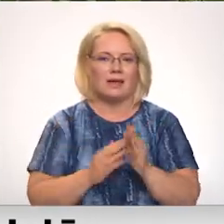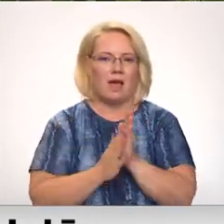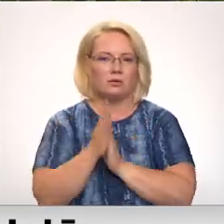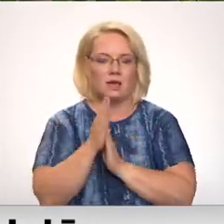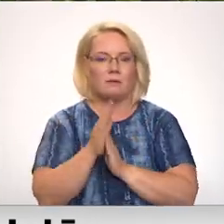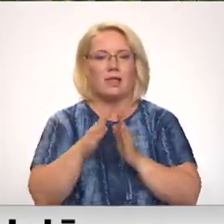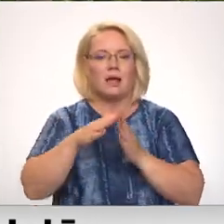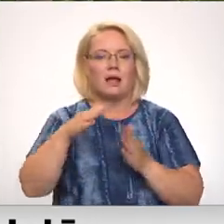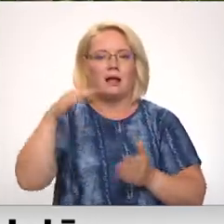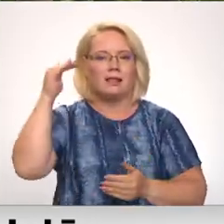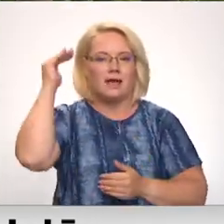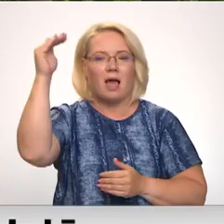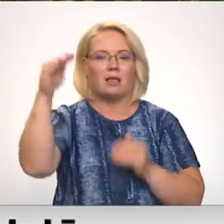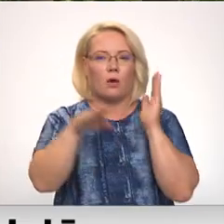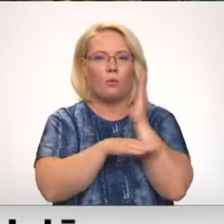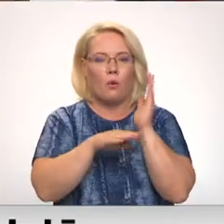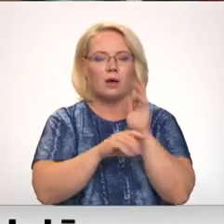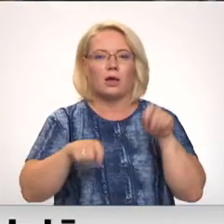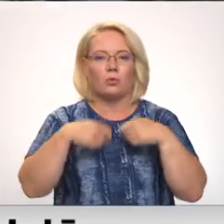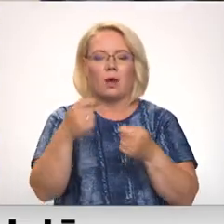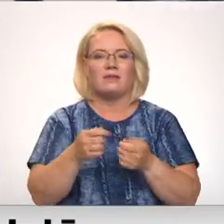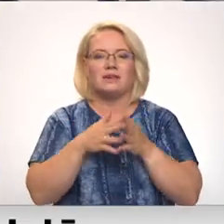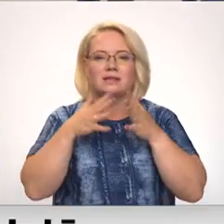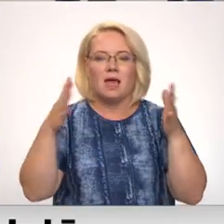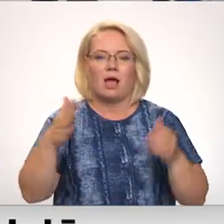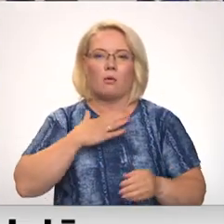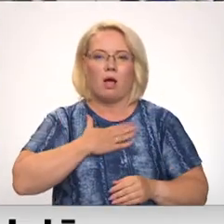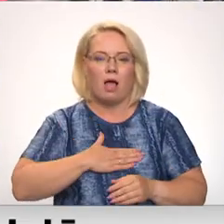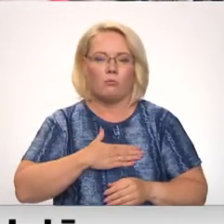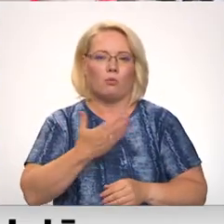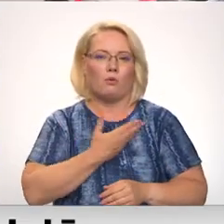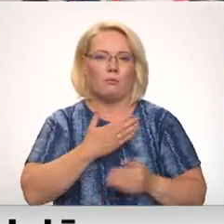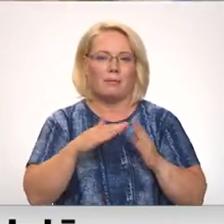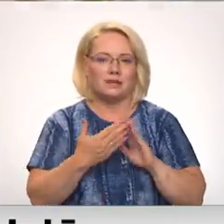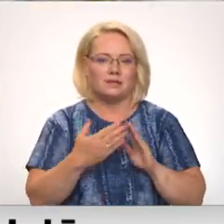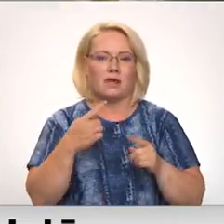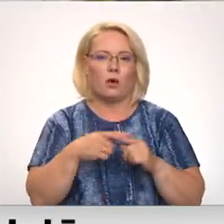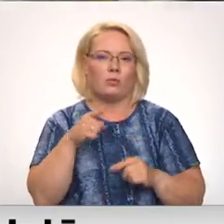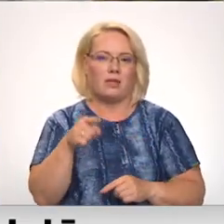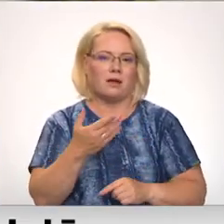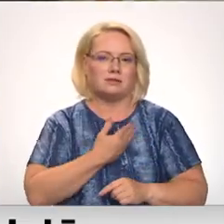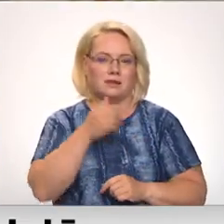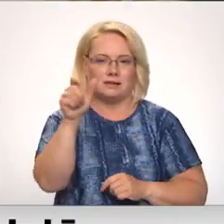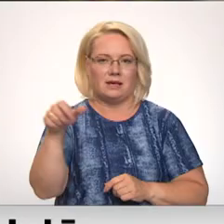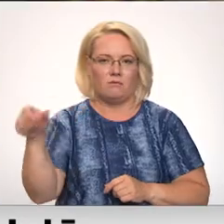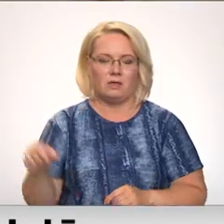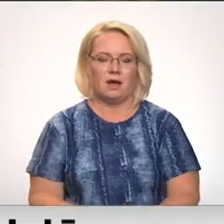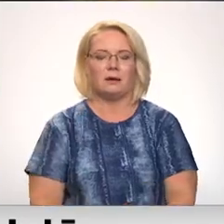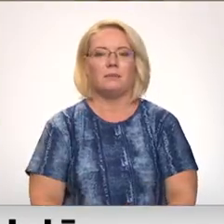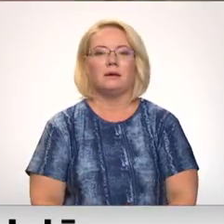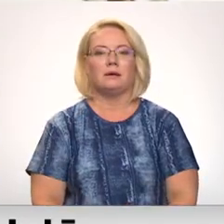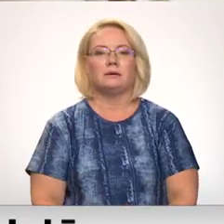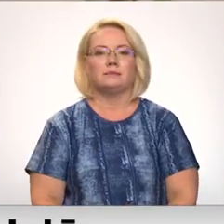koki ilglaicīgi dod vislielāko labumu pilsētai un tās iedzīvotājiem. Dats Stirāni, Māris Jurgensons,